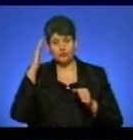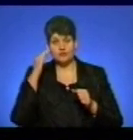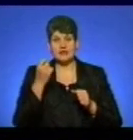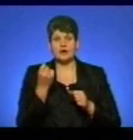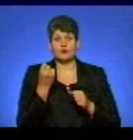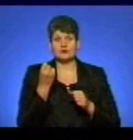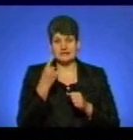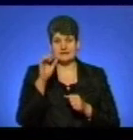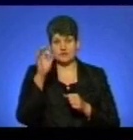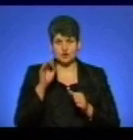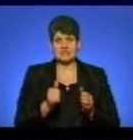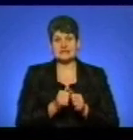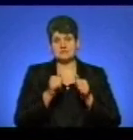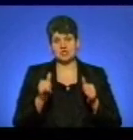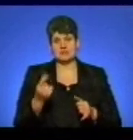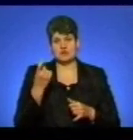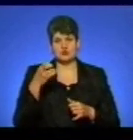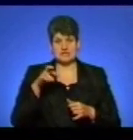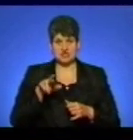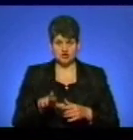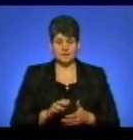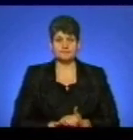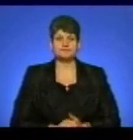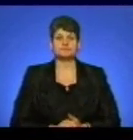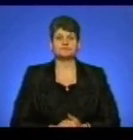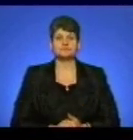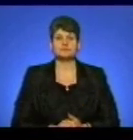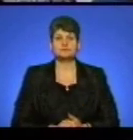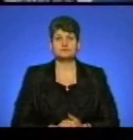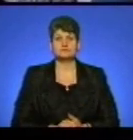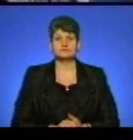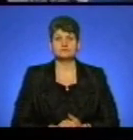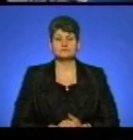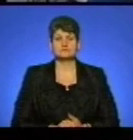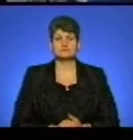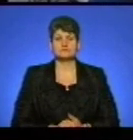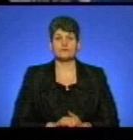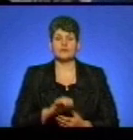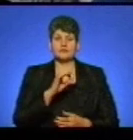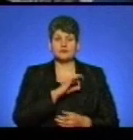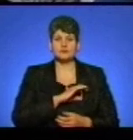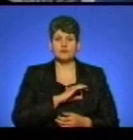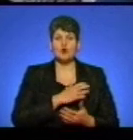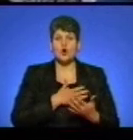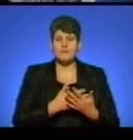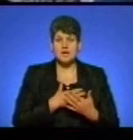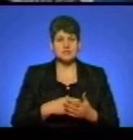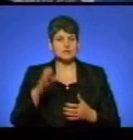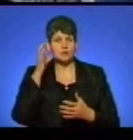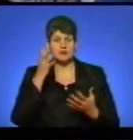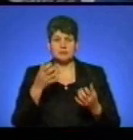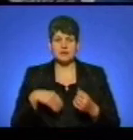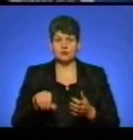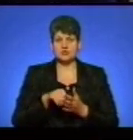11% зросте з 1 січня. Детальніше у сюжеті. У громадських слуханнях взяли участь